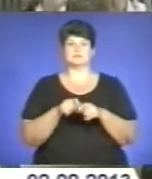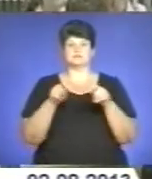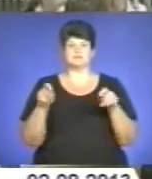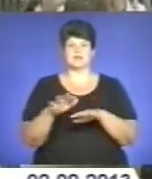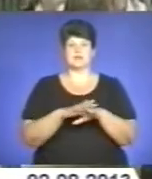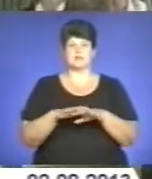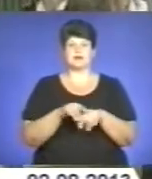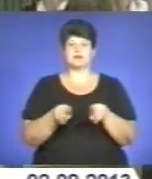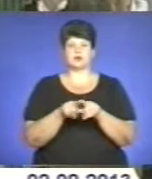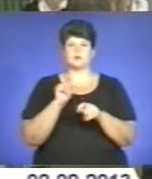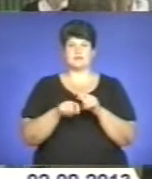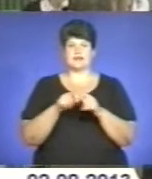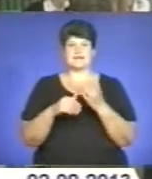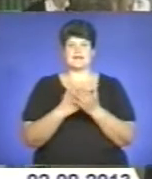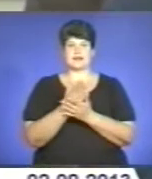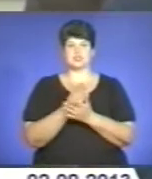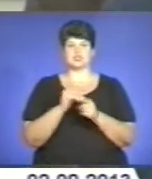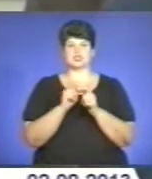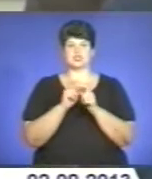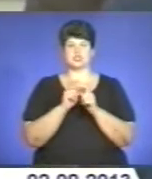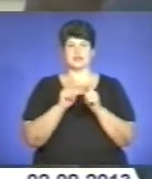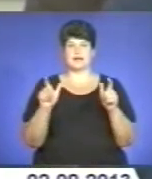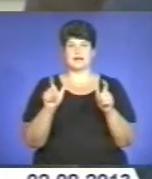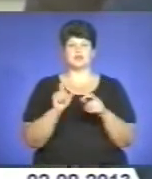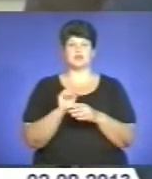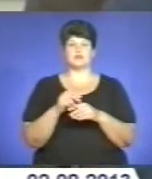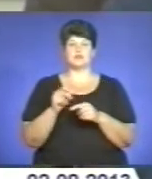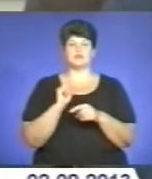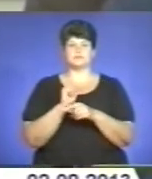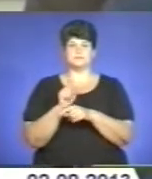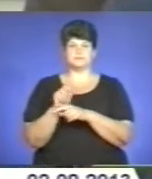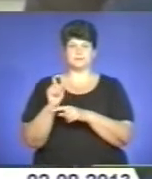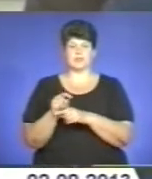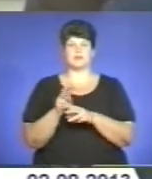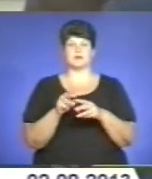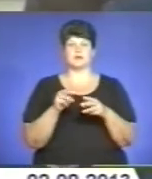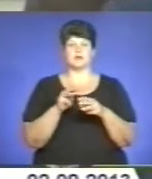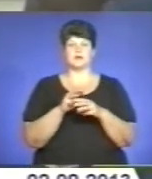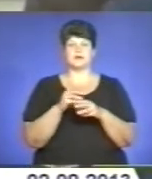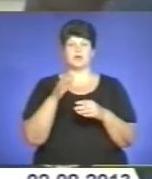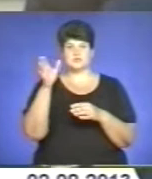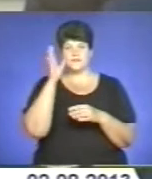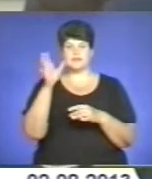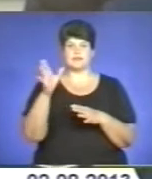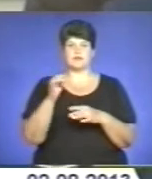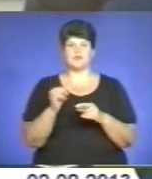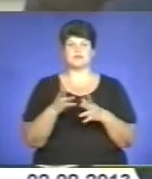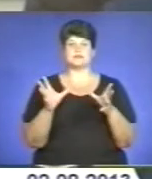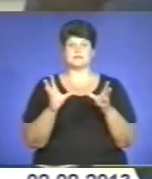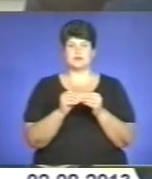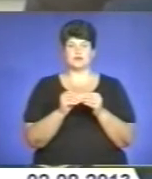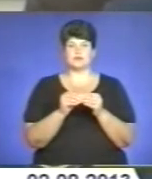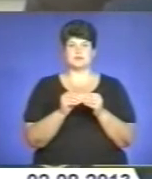а також перевірять, які шкільних товарів. Доручаю міністрам економічного розвитку і торговлі, освіти та науки спільно з